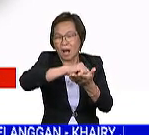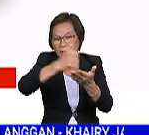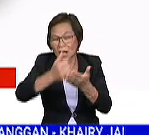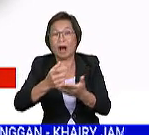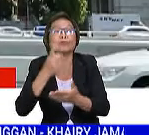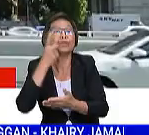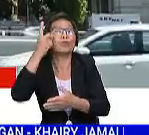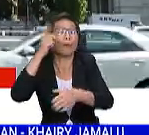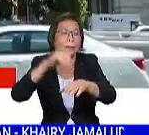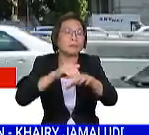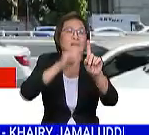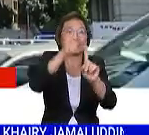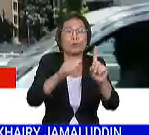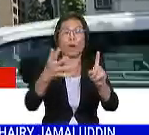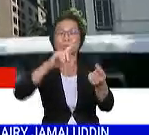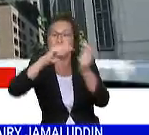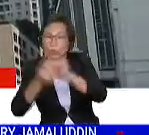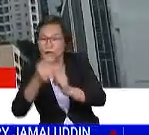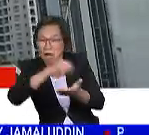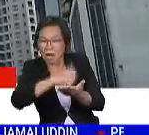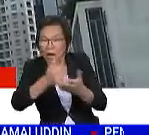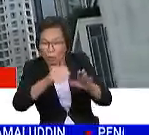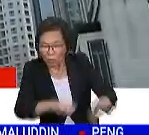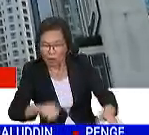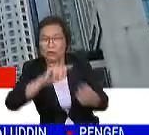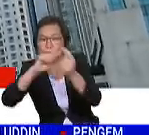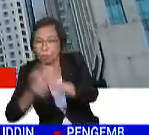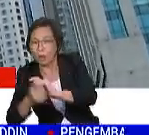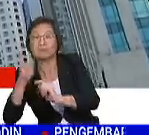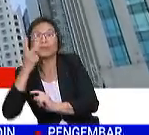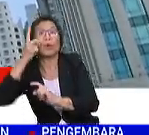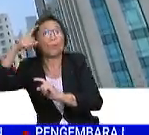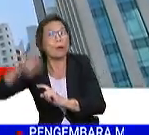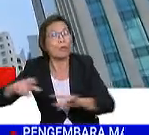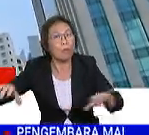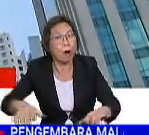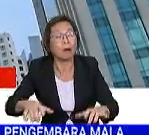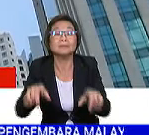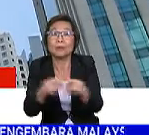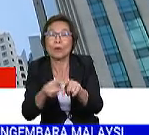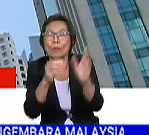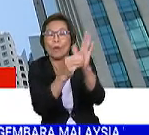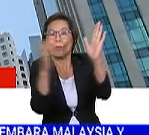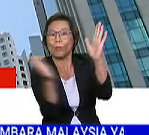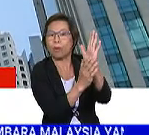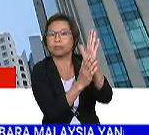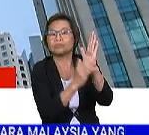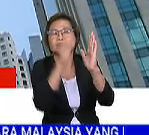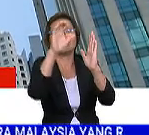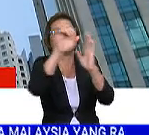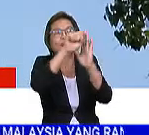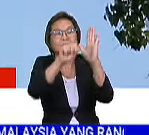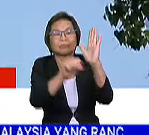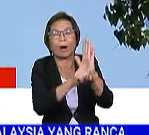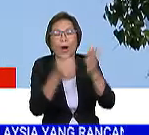1 Mei depan. Dan penukaran ekau kanak-kanak ke ekau dewasa perlu dilaksana seperti temaktub dalam termah dan